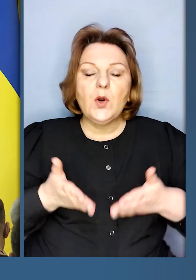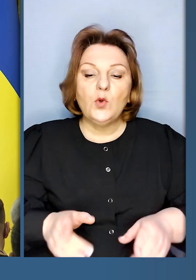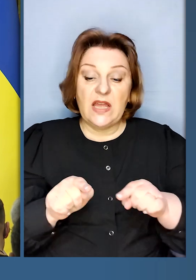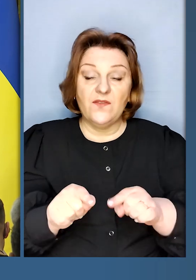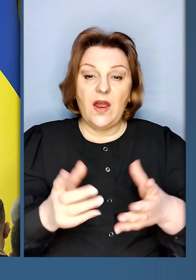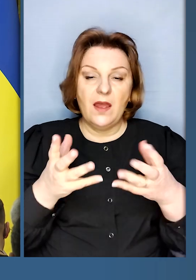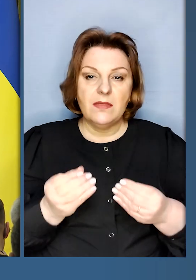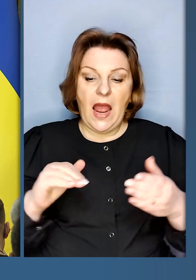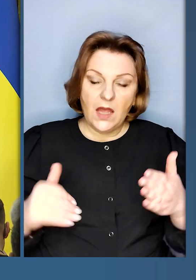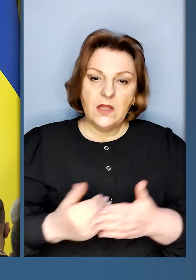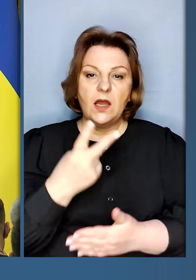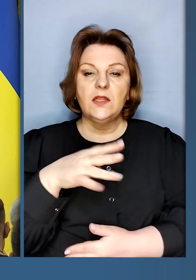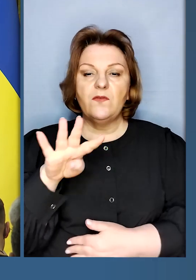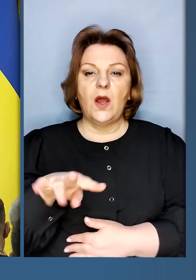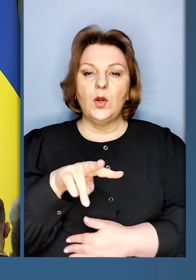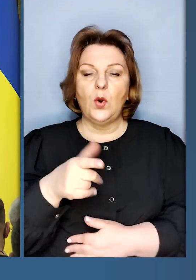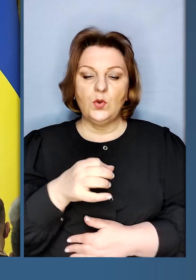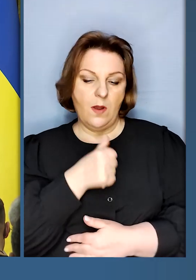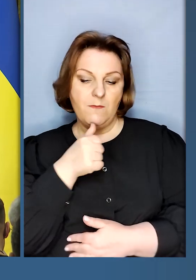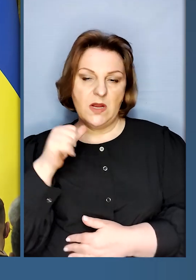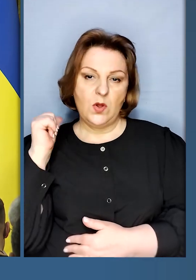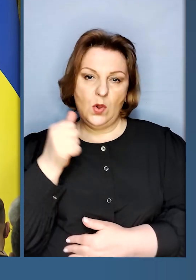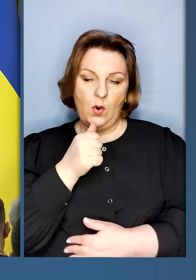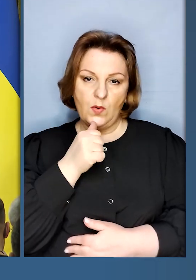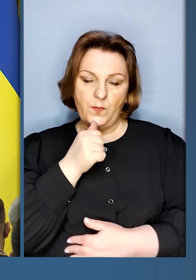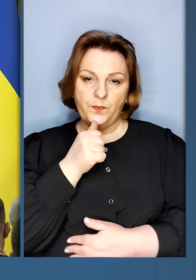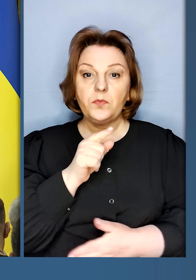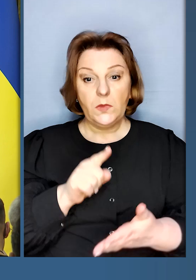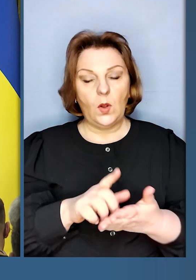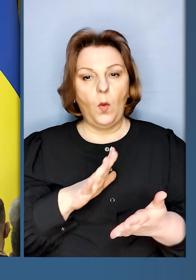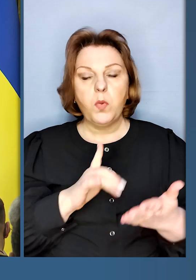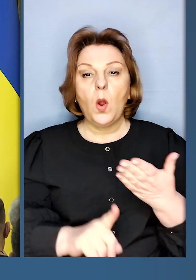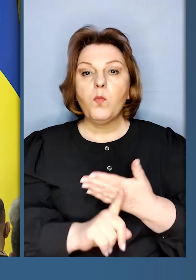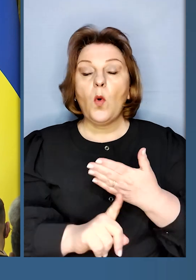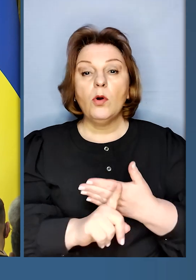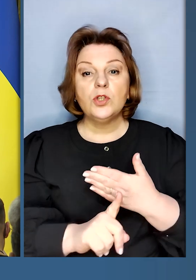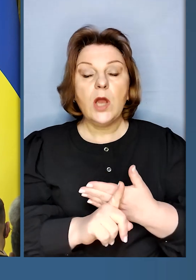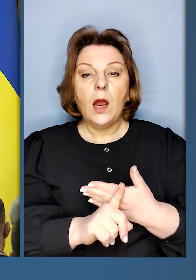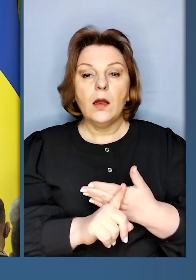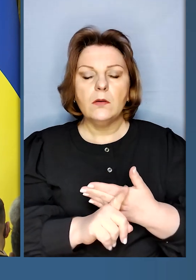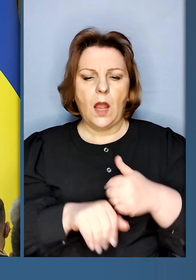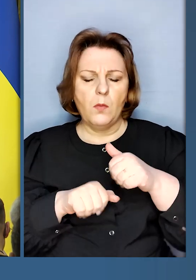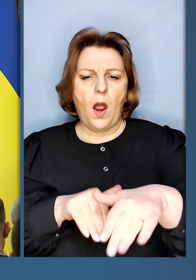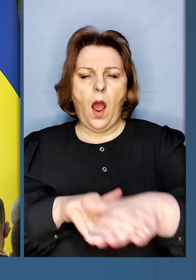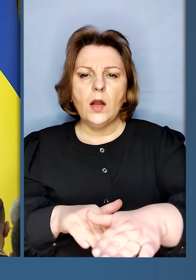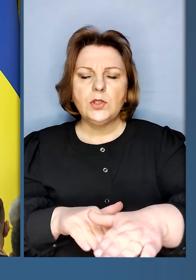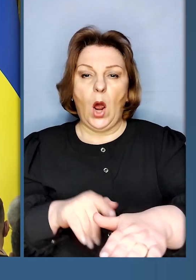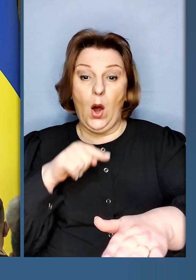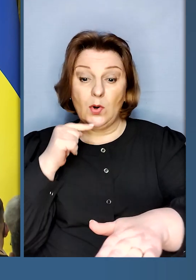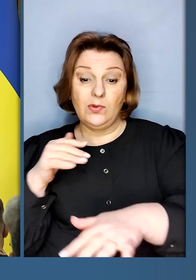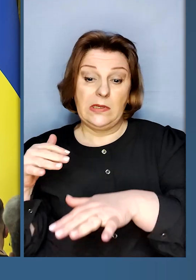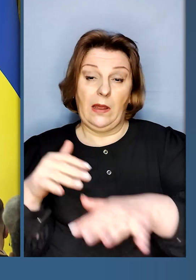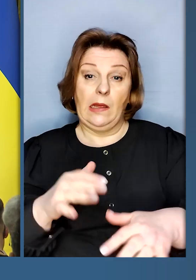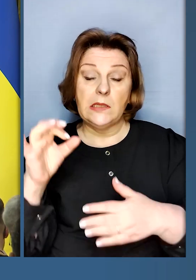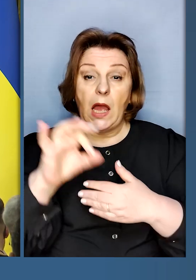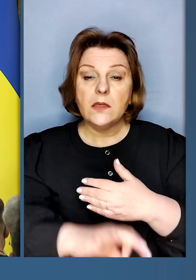наново. 24 лютого минулого року він мав бути початком маршу Росії на захід,